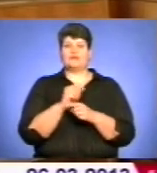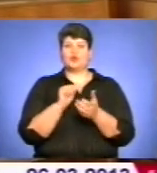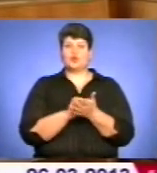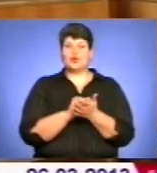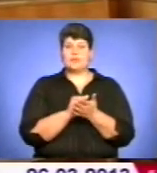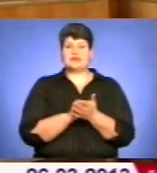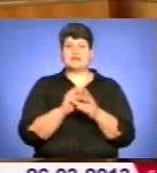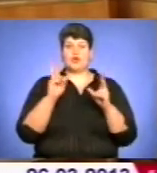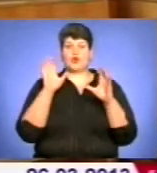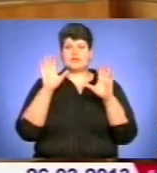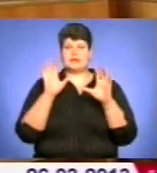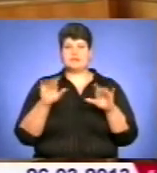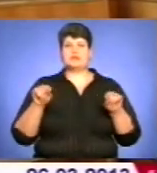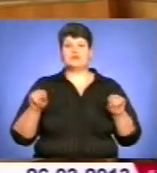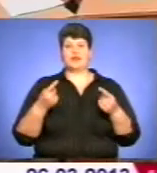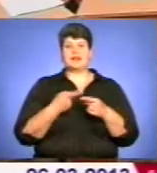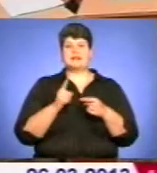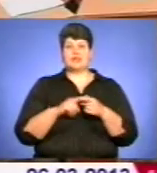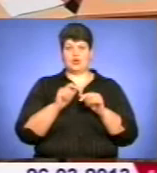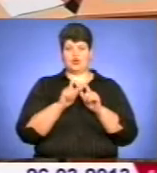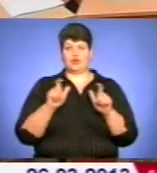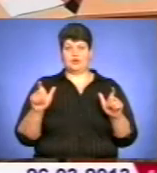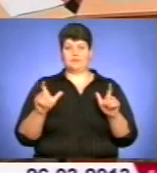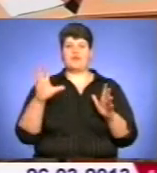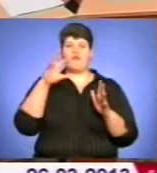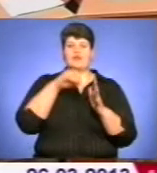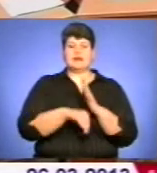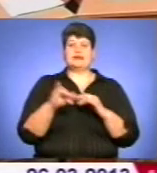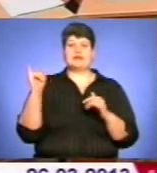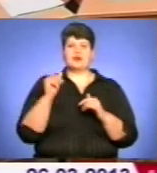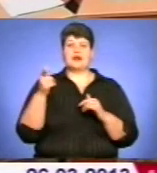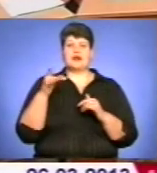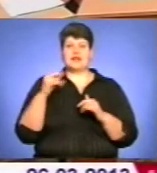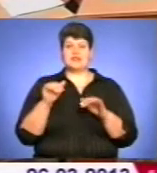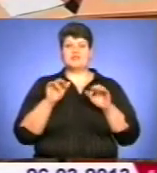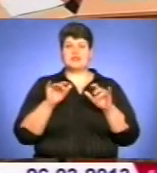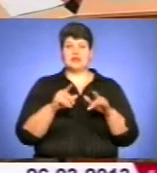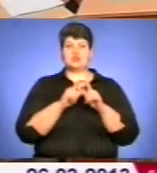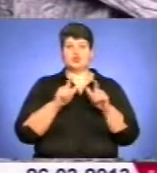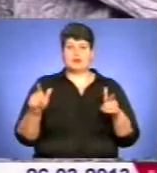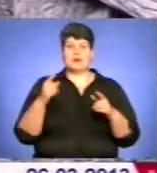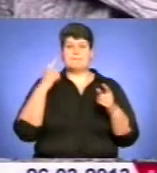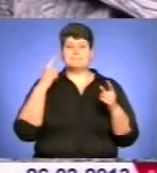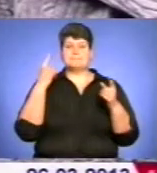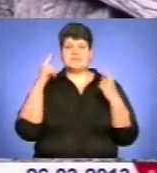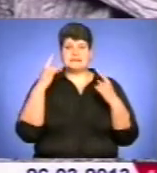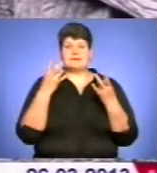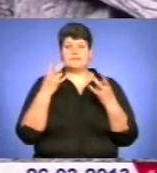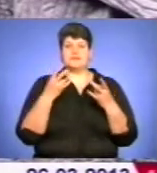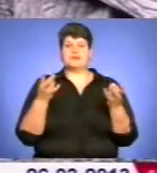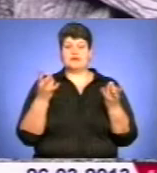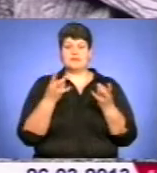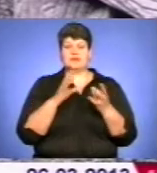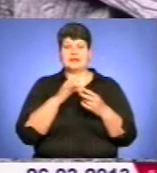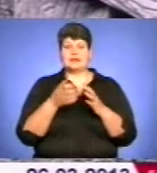і концепції створення цієї школи. Вклад Ігоря Герети у діяльність школи мистецтв неможливо недооцінювати. Саме